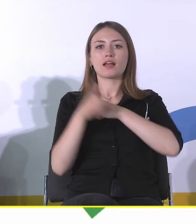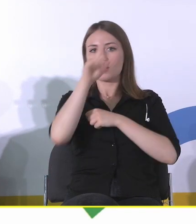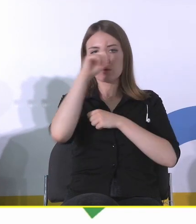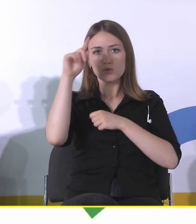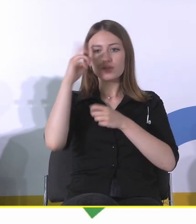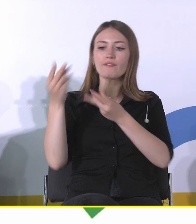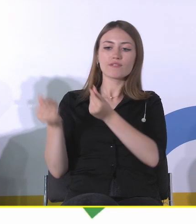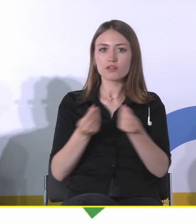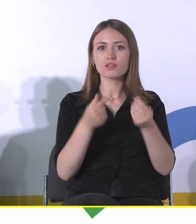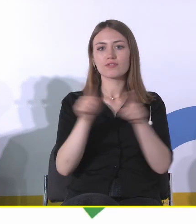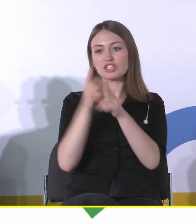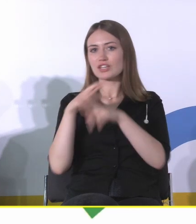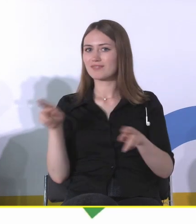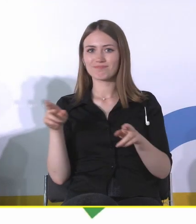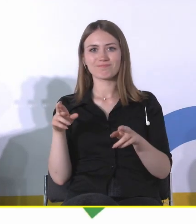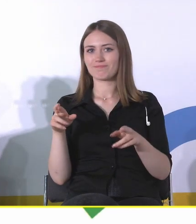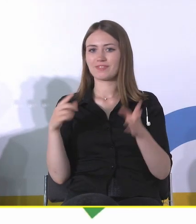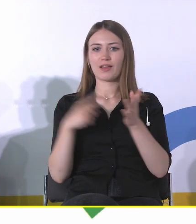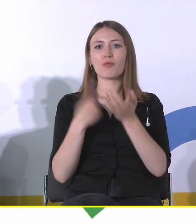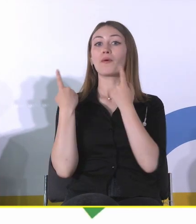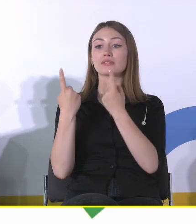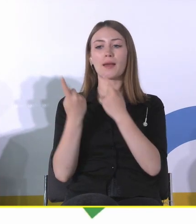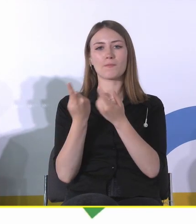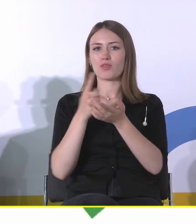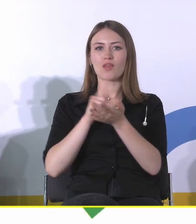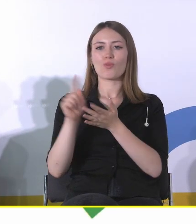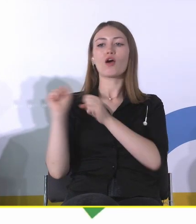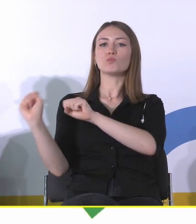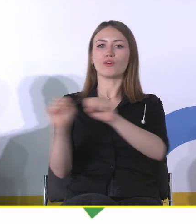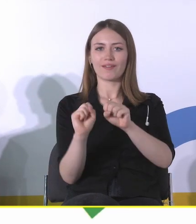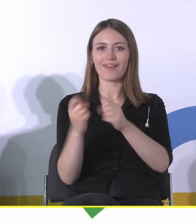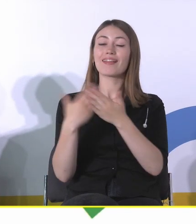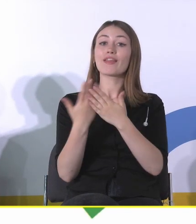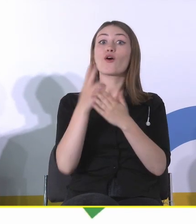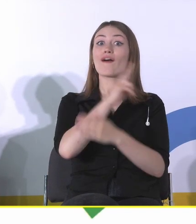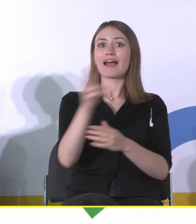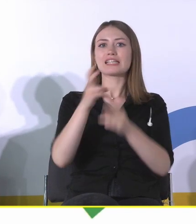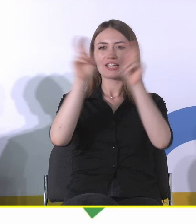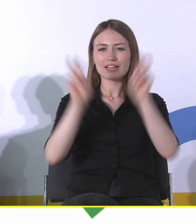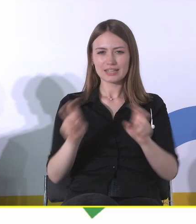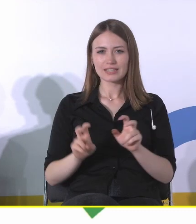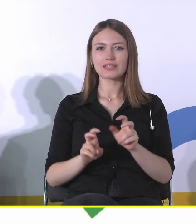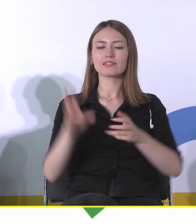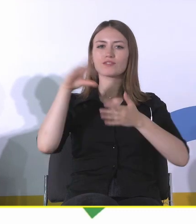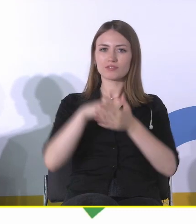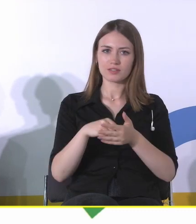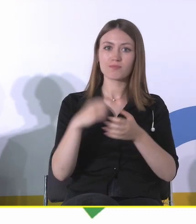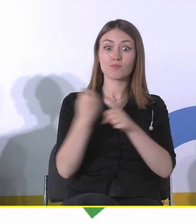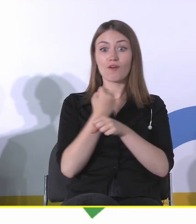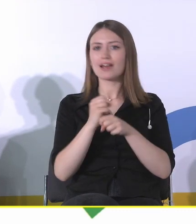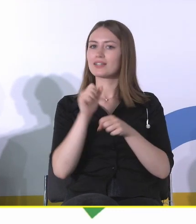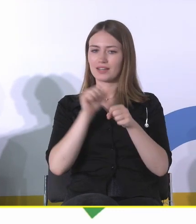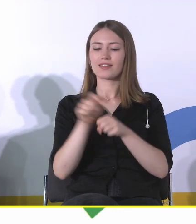rzeczywego, no to samo się nie obroni. W związku z tym każdy kryzys poważniejszy jest dla dziedzictwa akurat największym